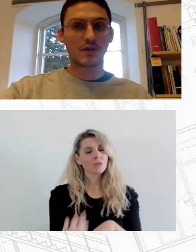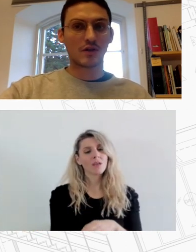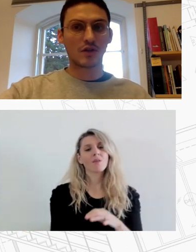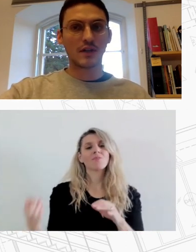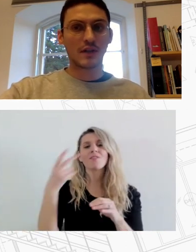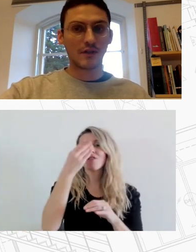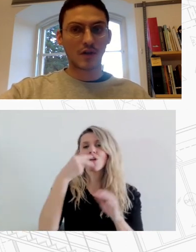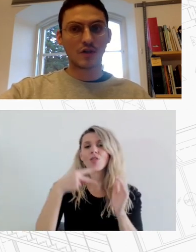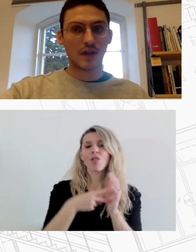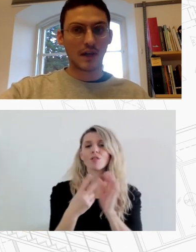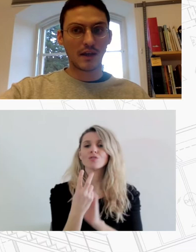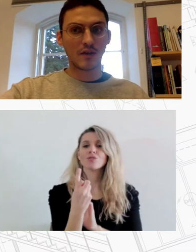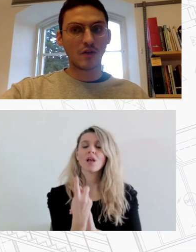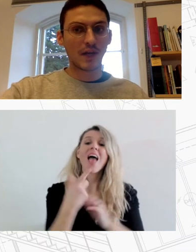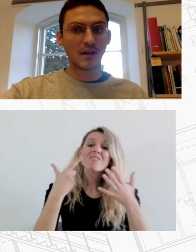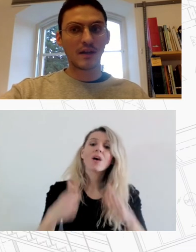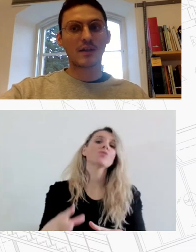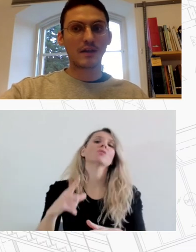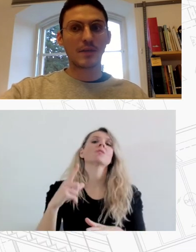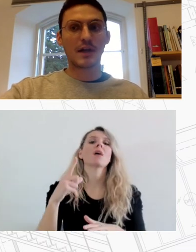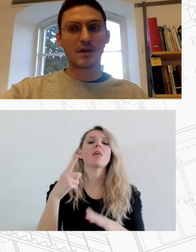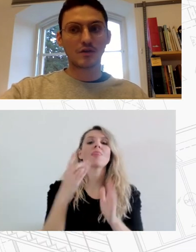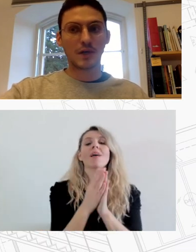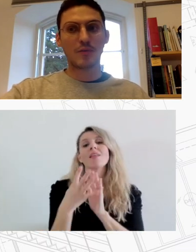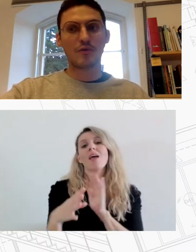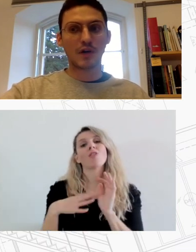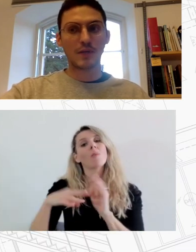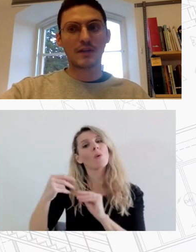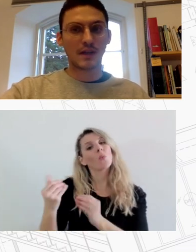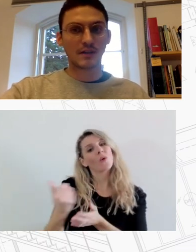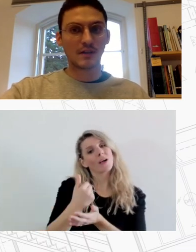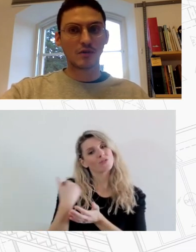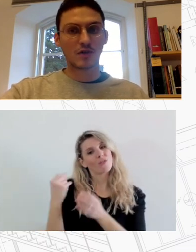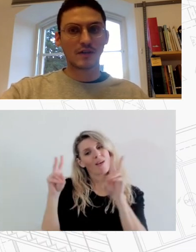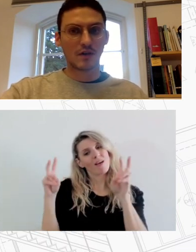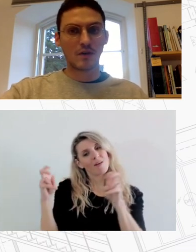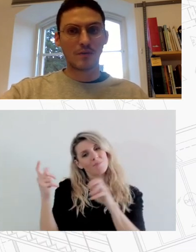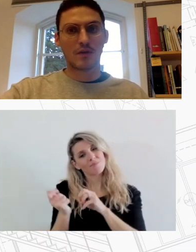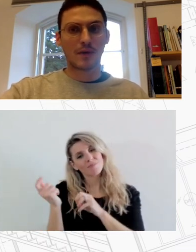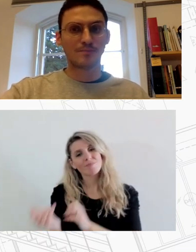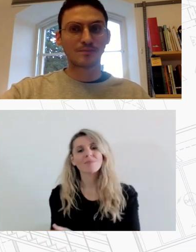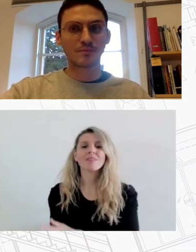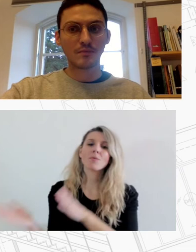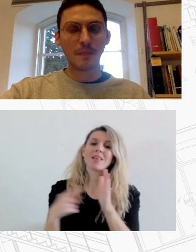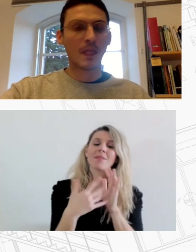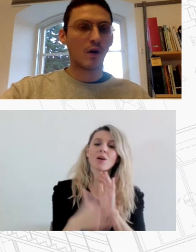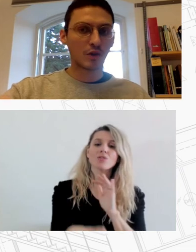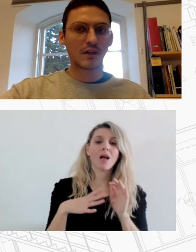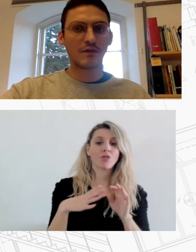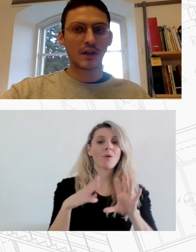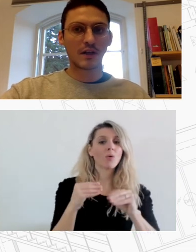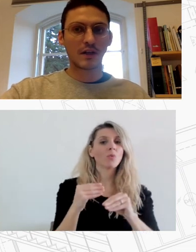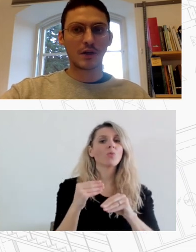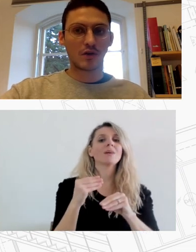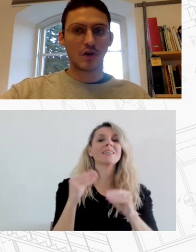2021 ήταν 719 ενώ υπήρχαν 1.500 περίπου οφελούμενοι νοικιαστές από το στιγαστικό επίδομα Όπως